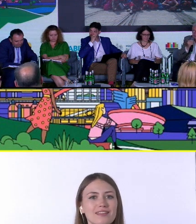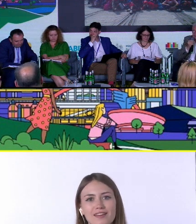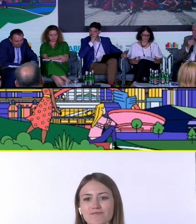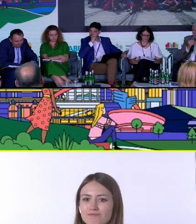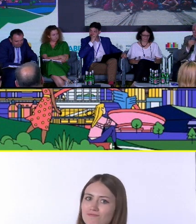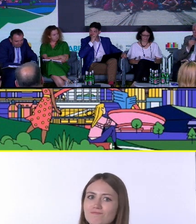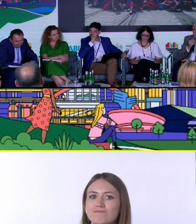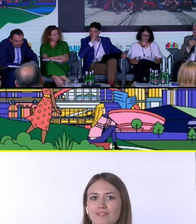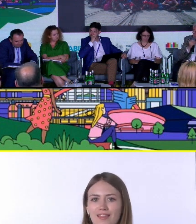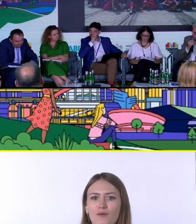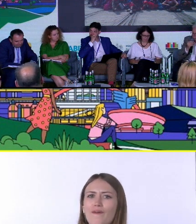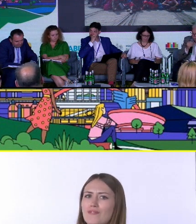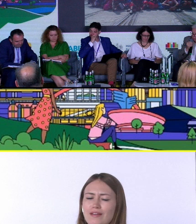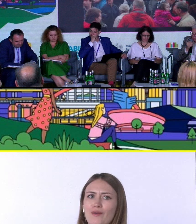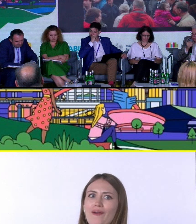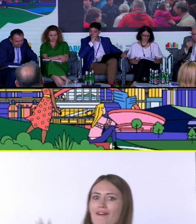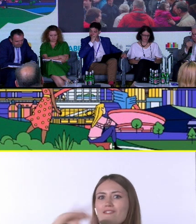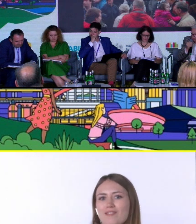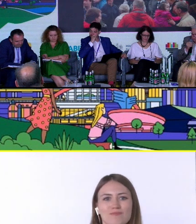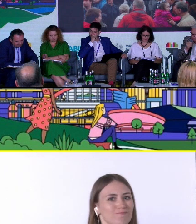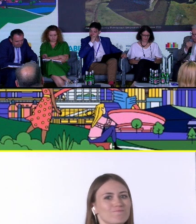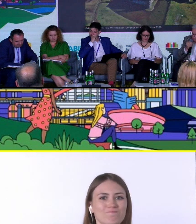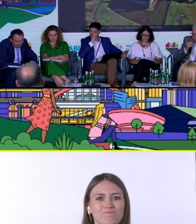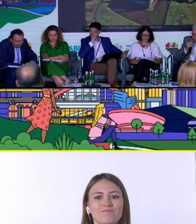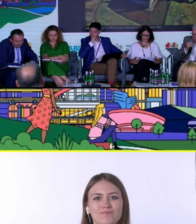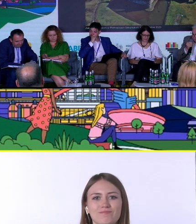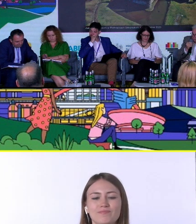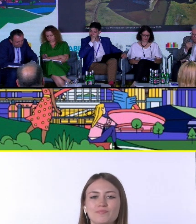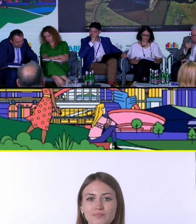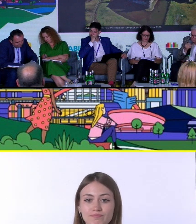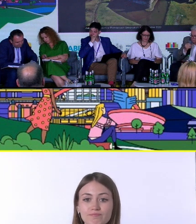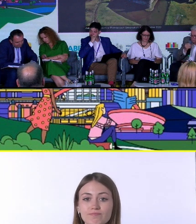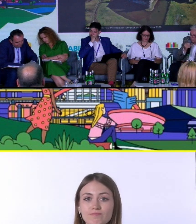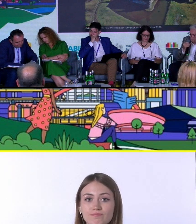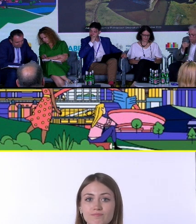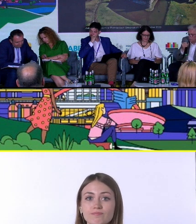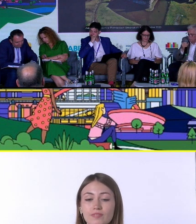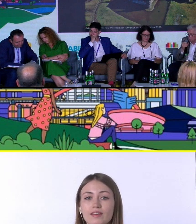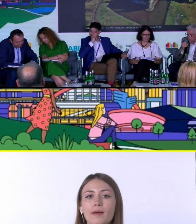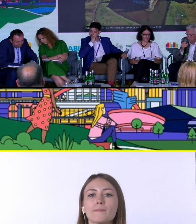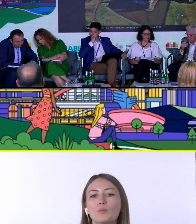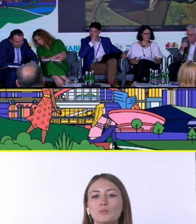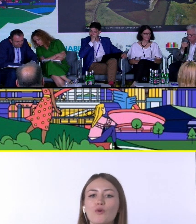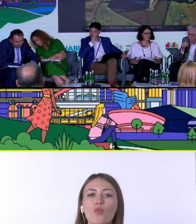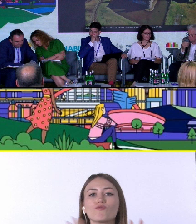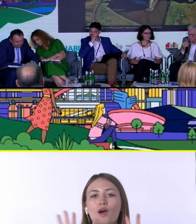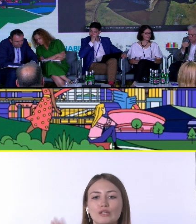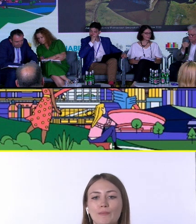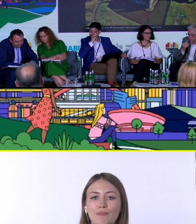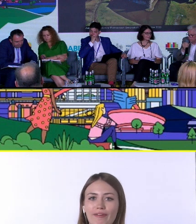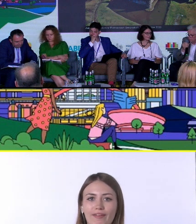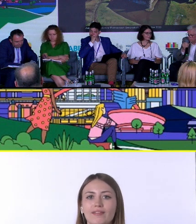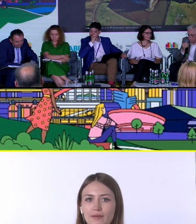one się znakomicie czują w tym dziedzictwie przemysłowym. I tak przygotowałem tutaj osiem obiektów, którymi się zajmujemy,